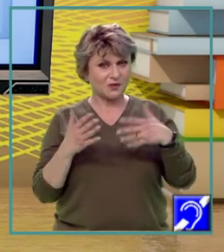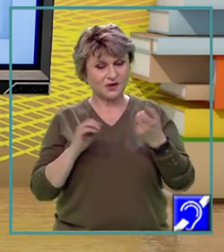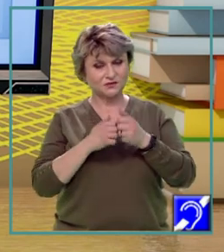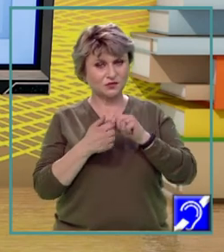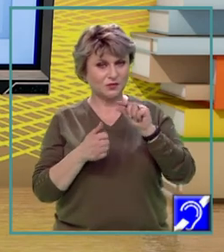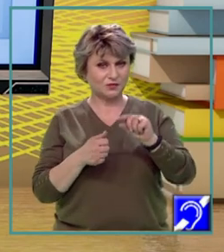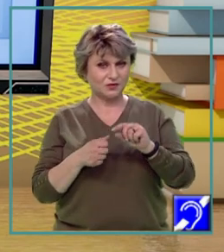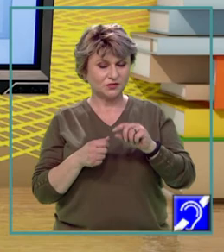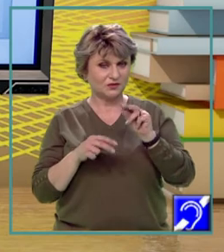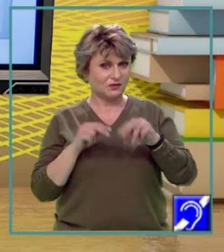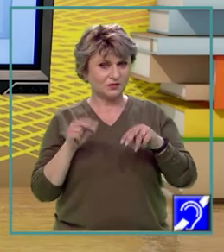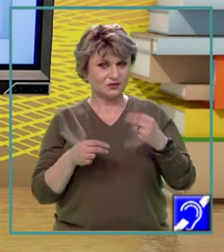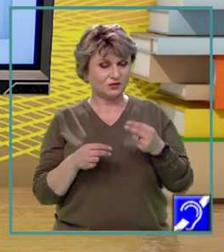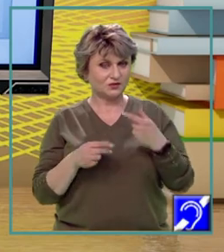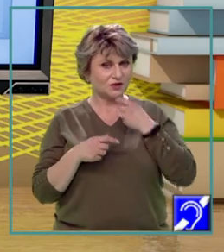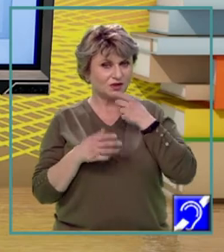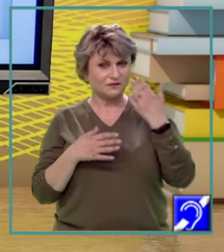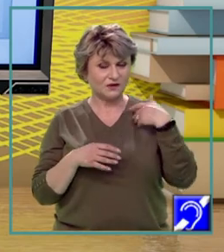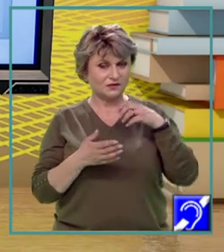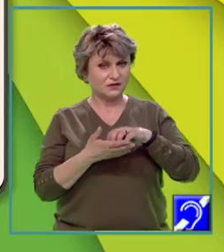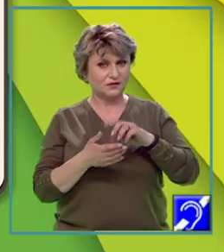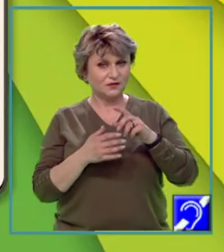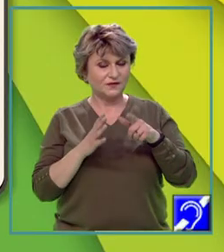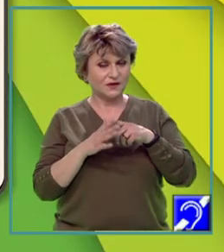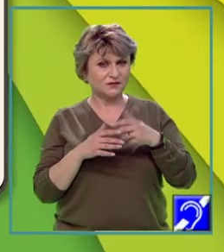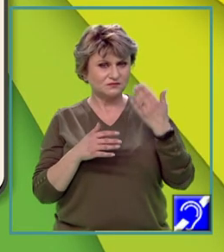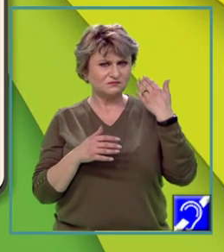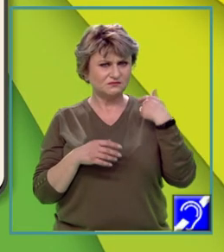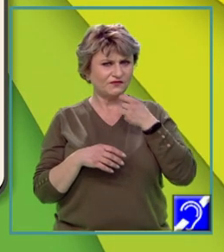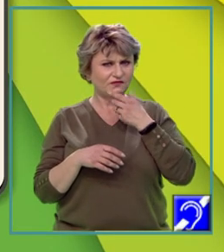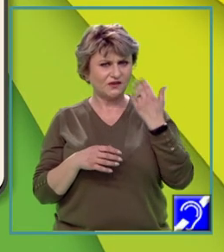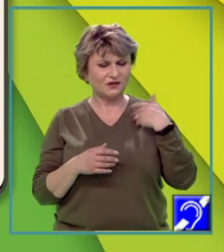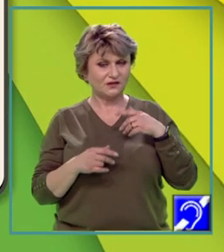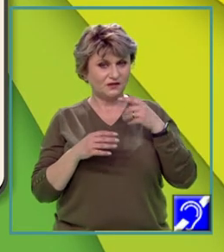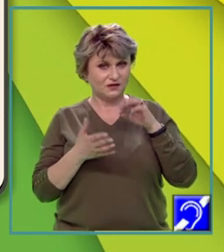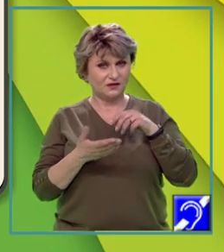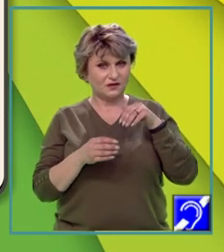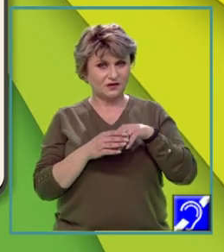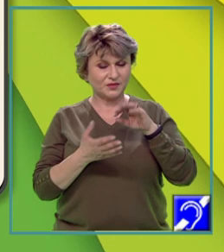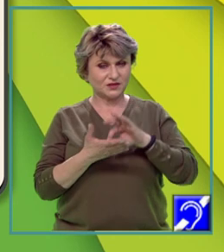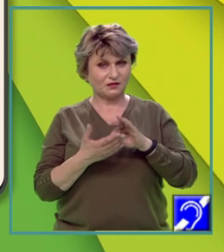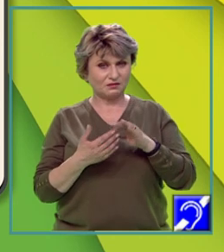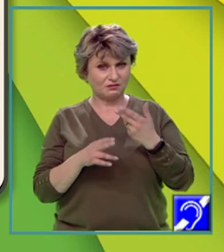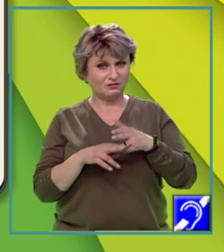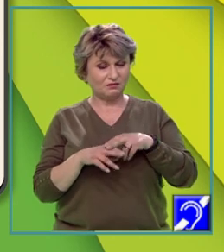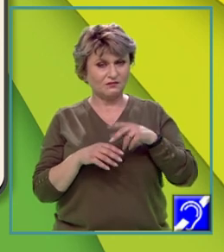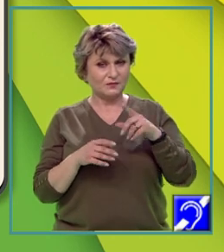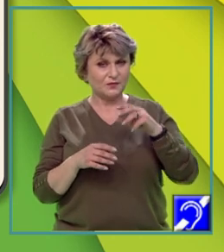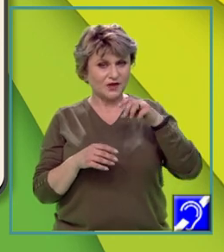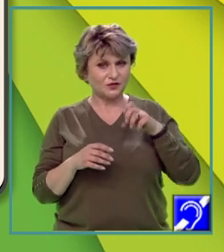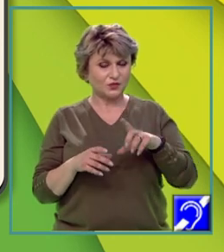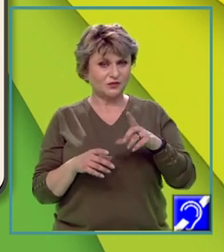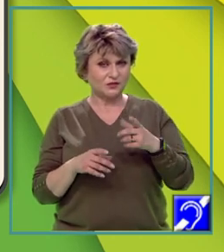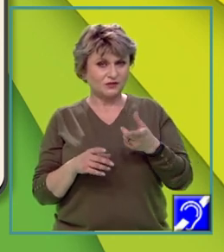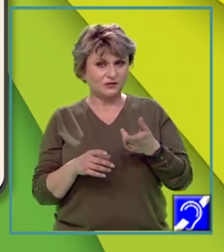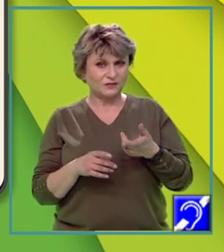mai mici datorită străvechii locuiri încă din Antichitate. În prezent, domină mediul deluros și de